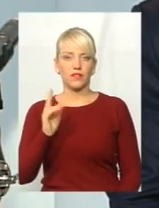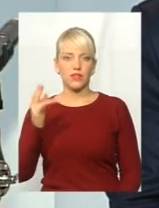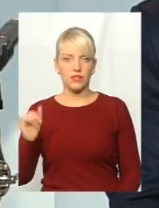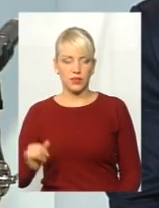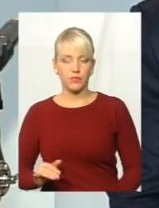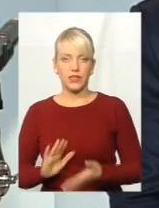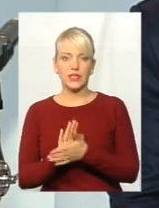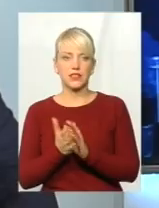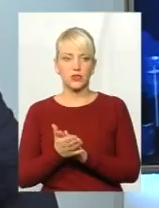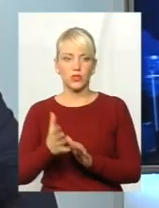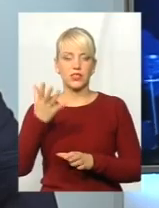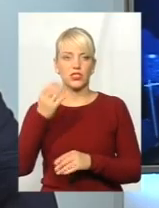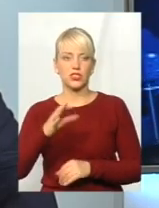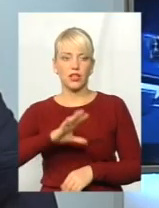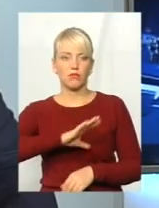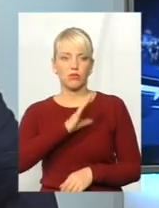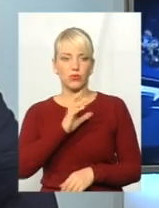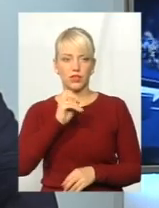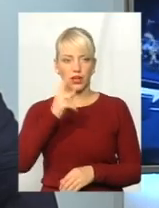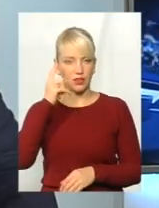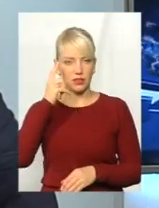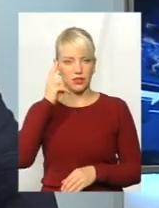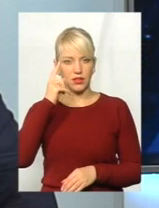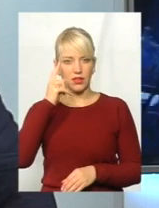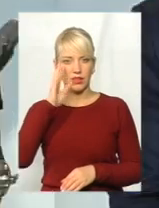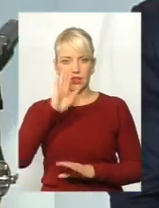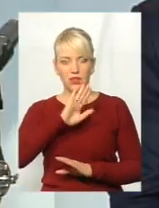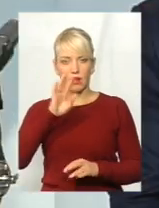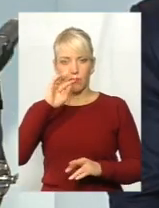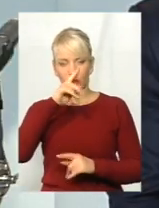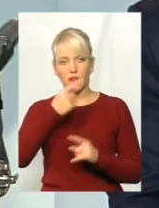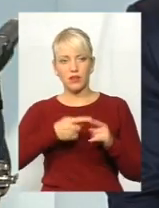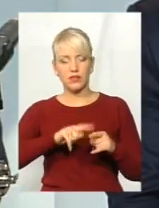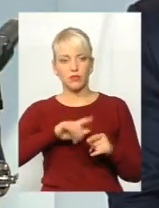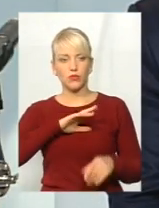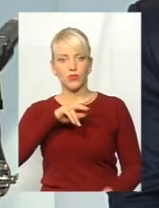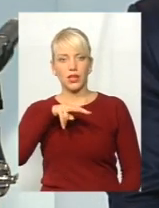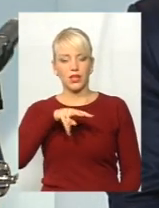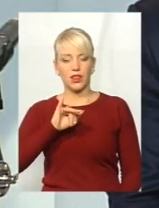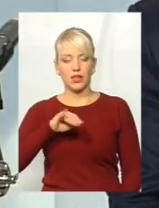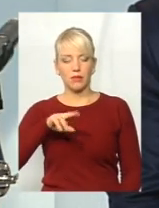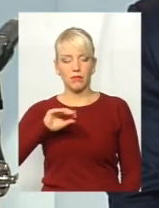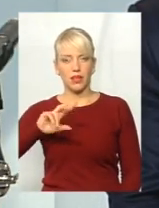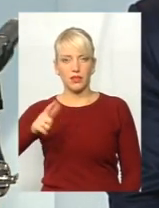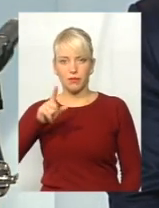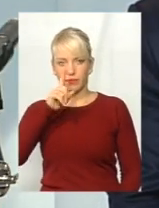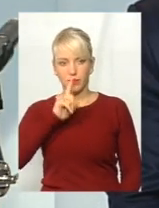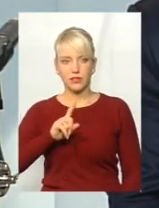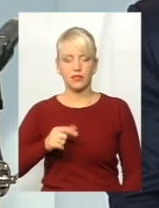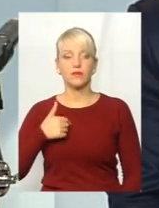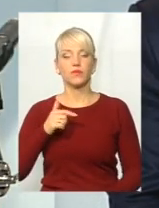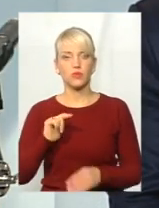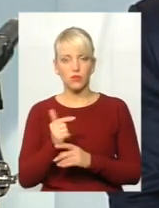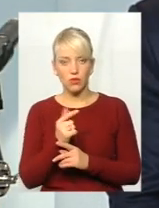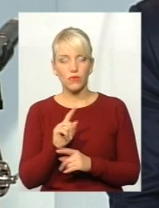Ситуація трапилася ще, якщо не помиляюся, в липні місяці, так лише? Так. Це, знову ж таки, чому я